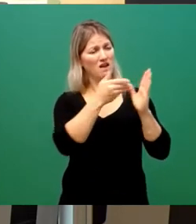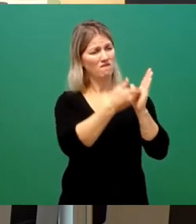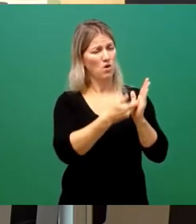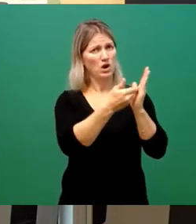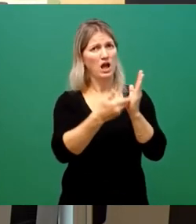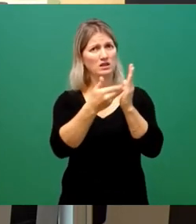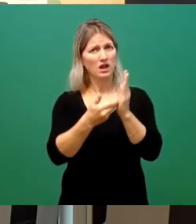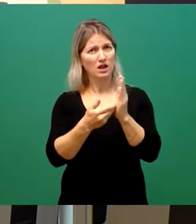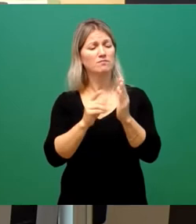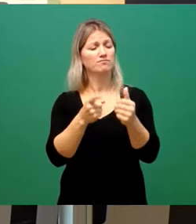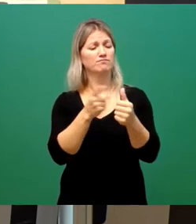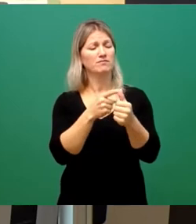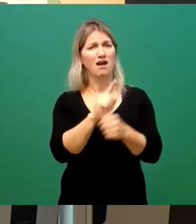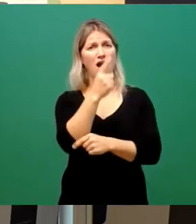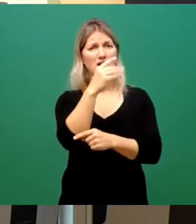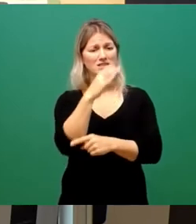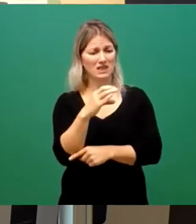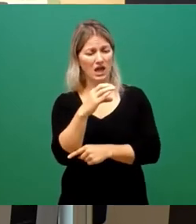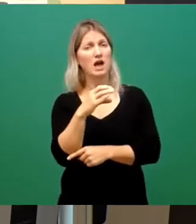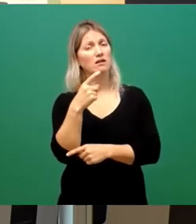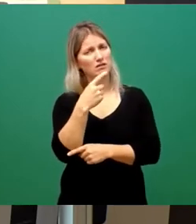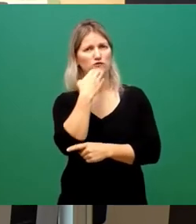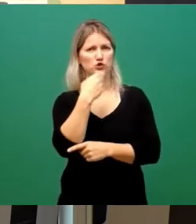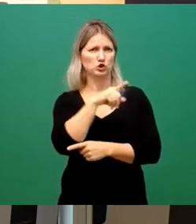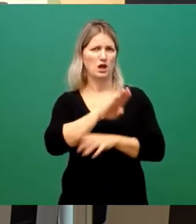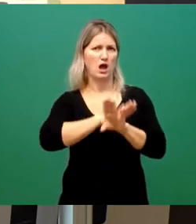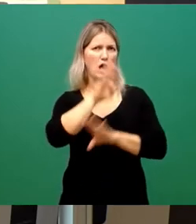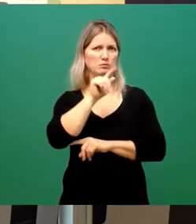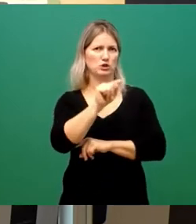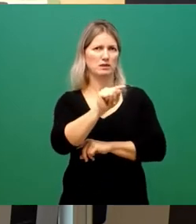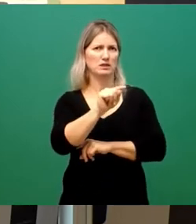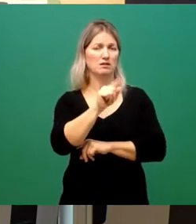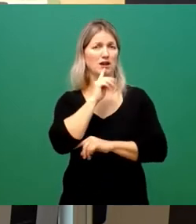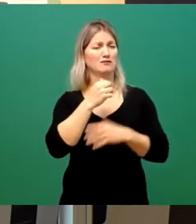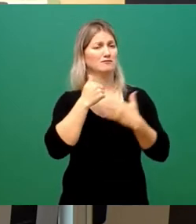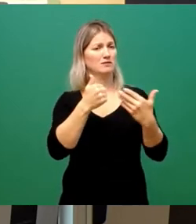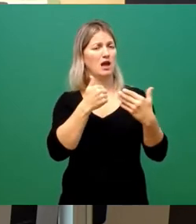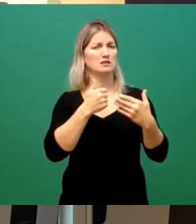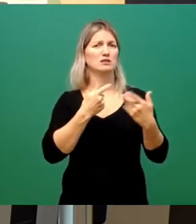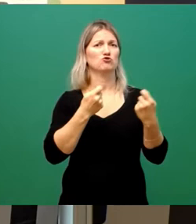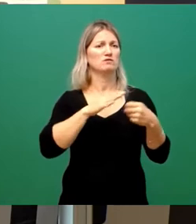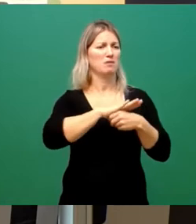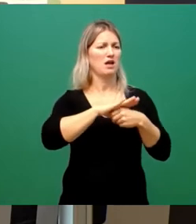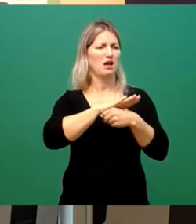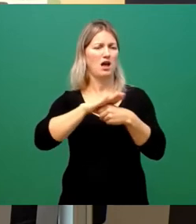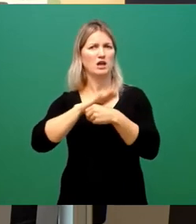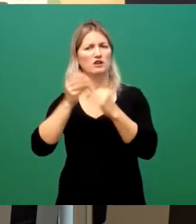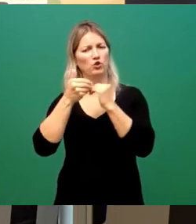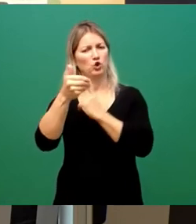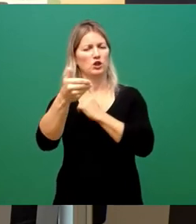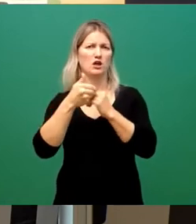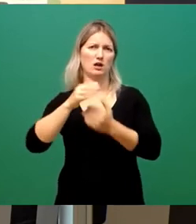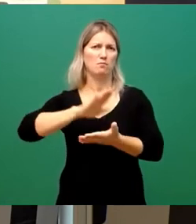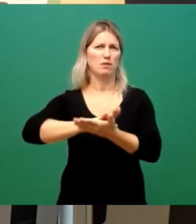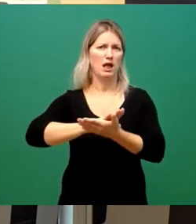1c zur Abstimmung kommt, nämlich sechs Geschäftsbereiche zukünftig zu haben. Das